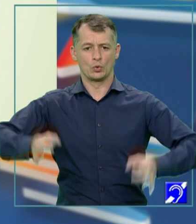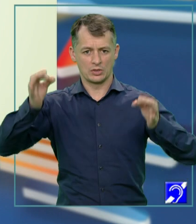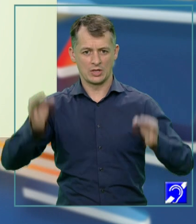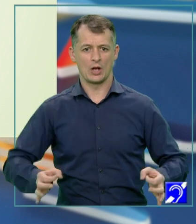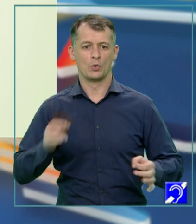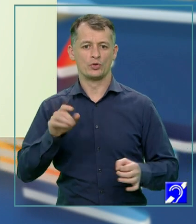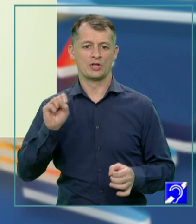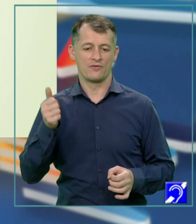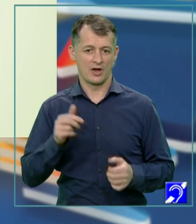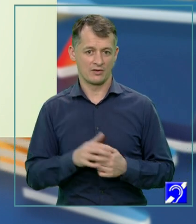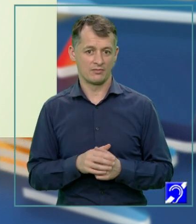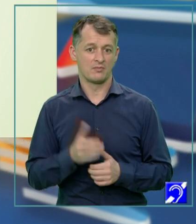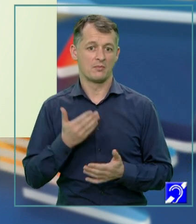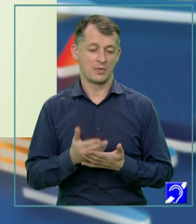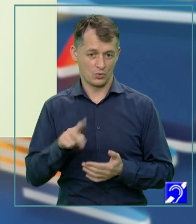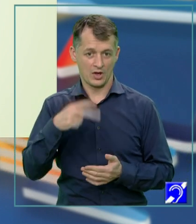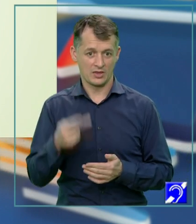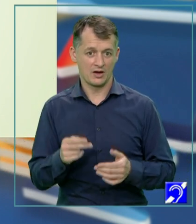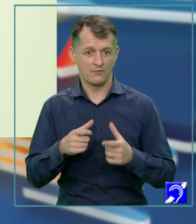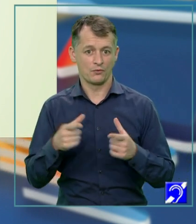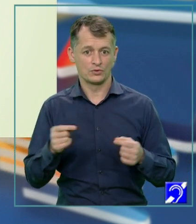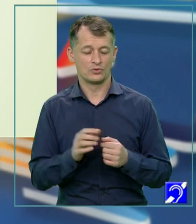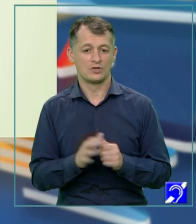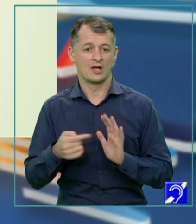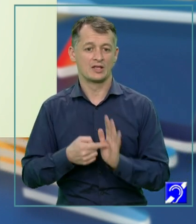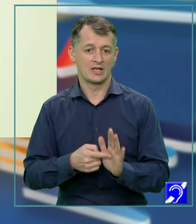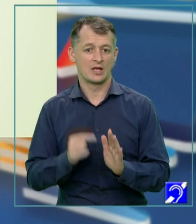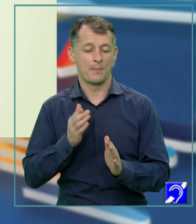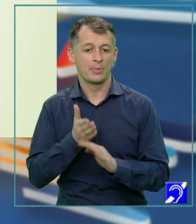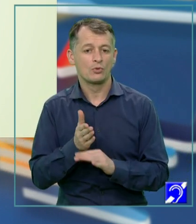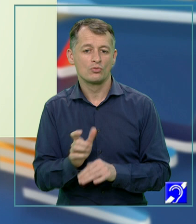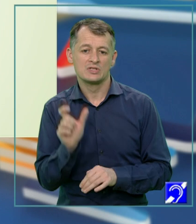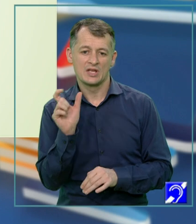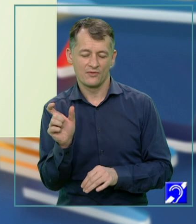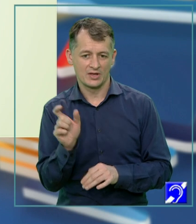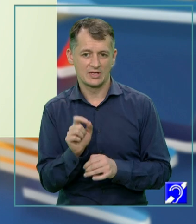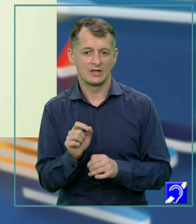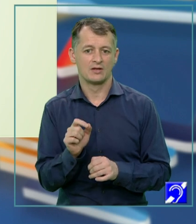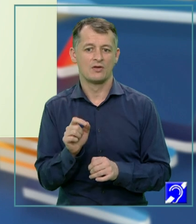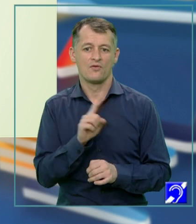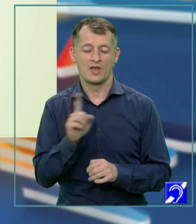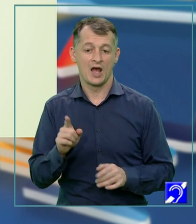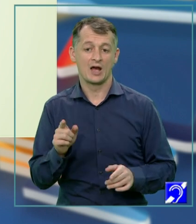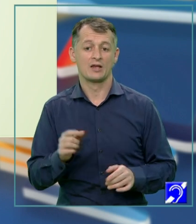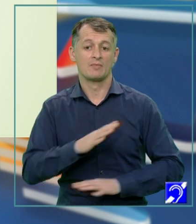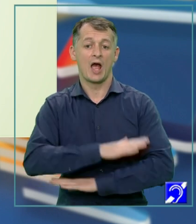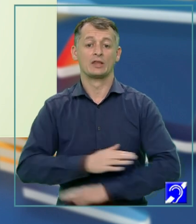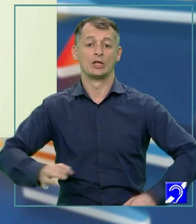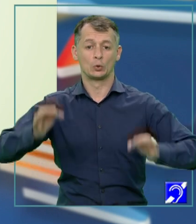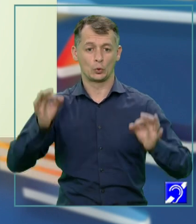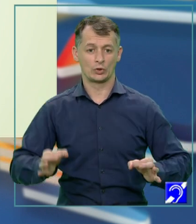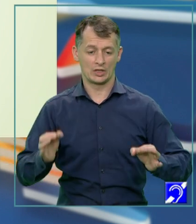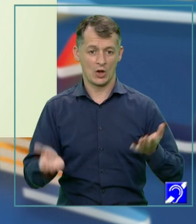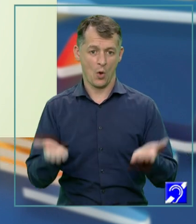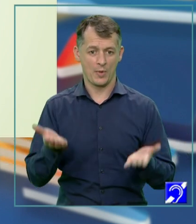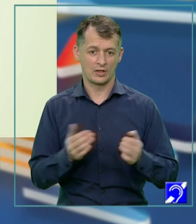față de căderea frunzelor, să ilustrați cu câte o secvență reprezentativă fiecare atitudine comparată și să corelați secvențele